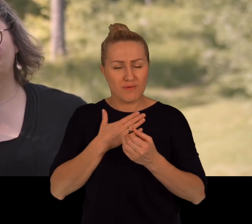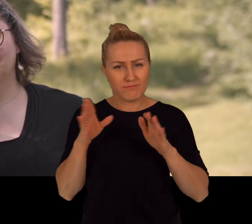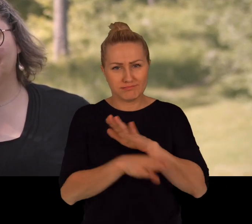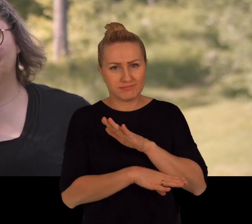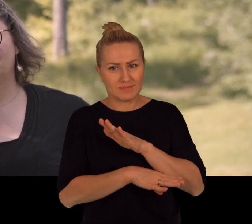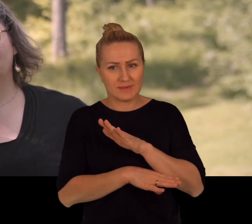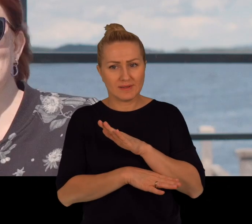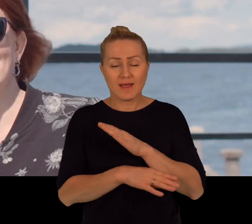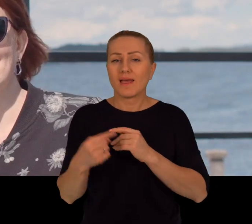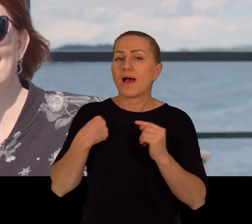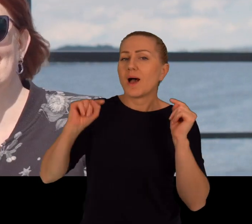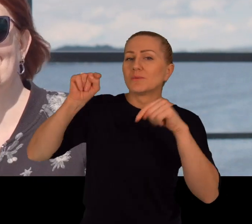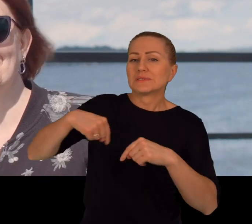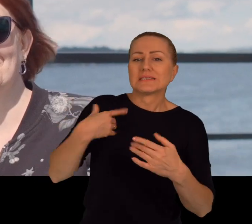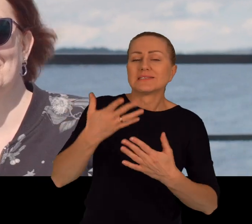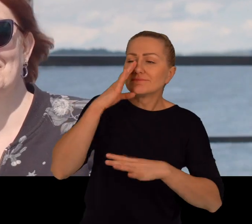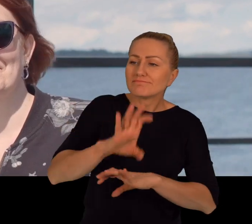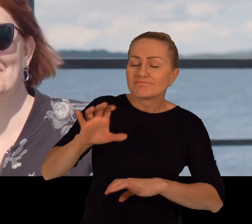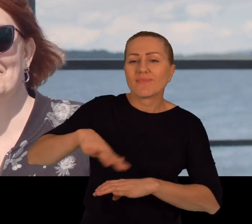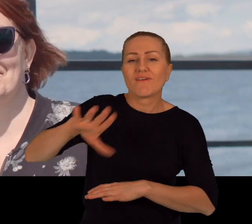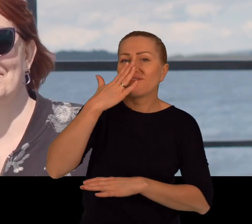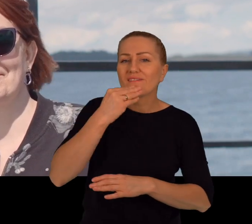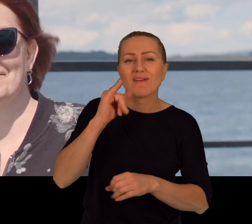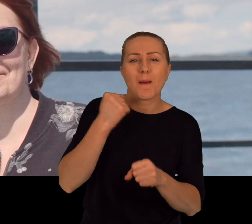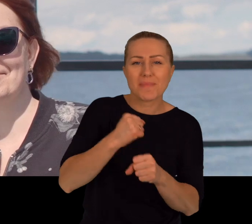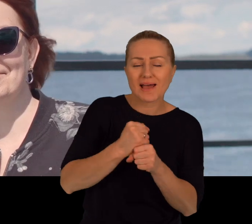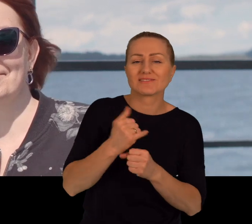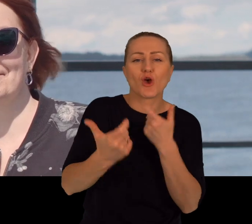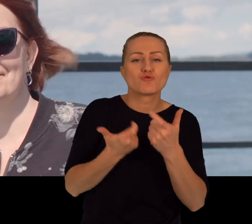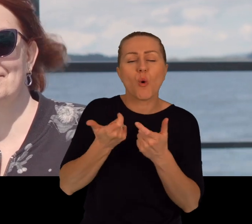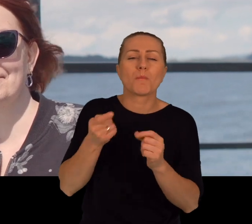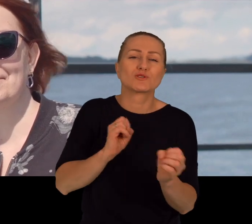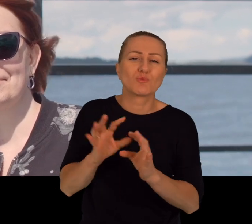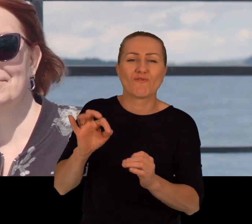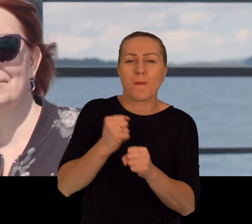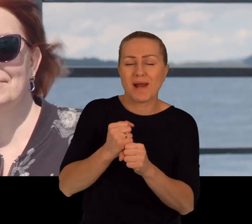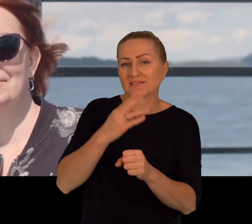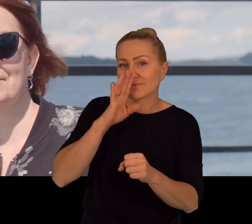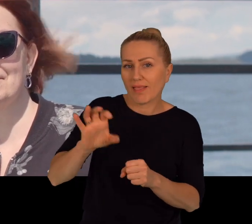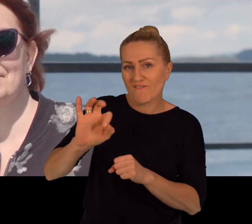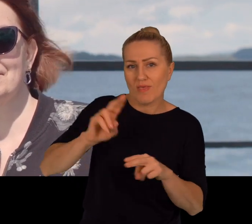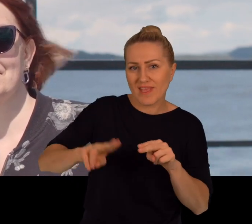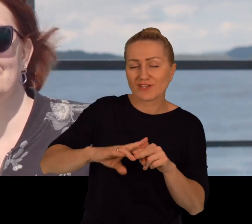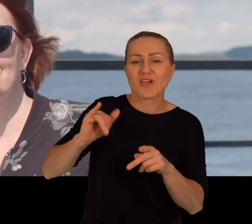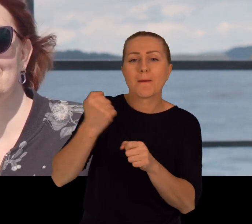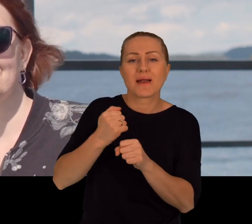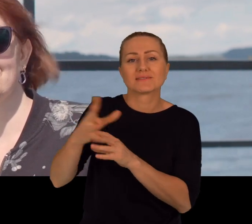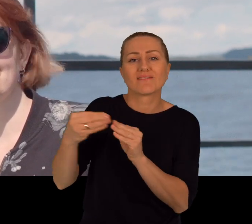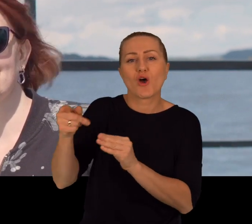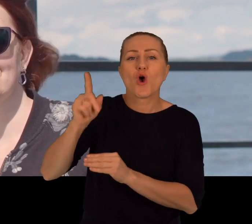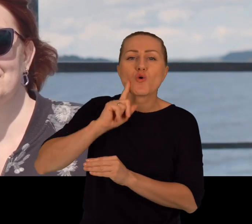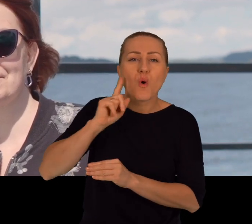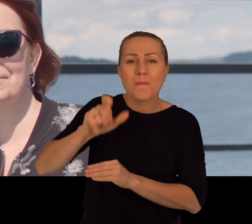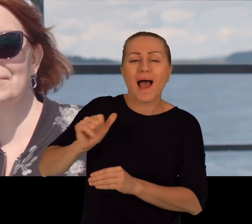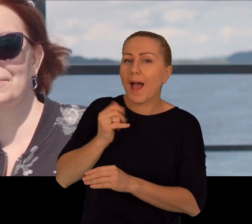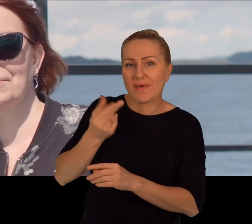wyjść. Przyjechałam z tym, żeby zobaczyć, jak się tu pracuje, żeby tego doświadczyć, tego sposobu pracy, trochę zobaczyć narzędzia, jak pracować właśnie z chłopakami, żeby